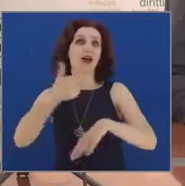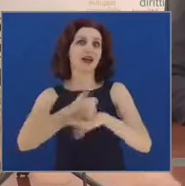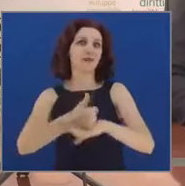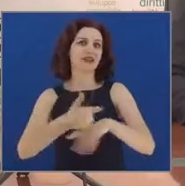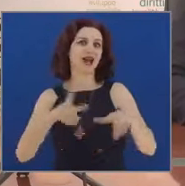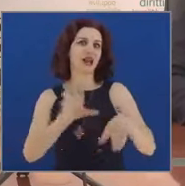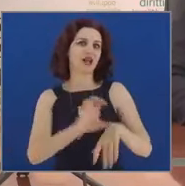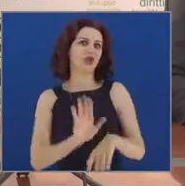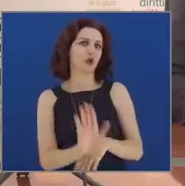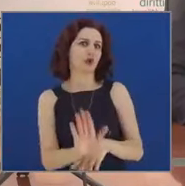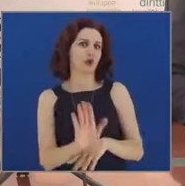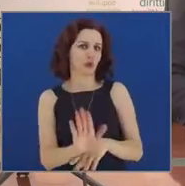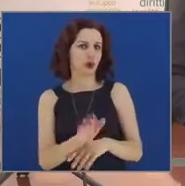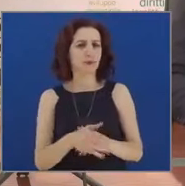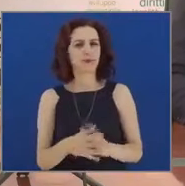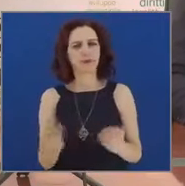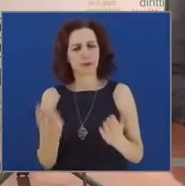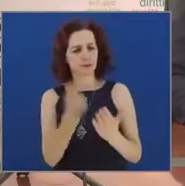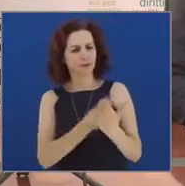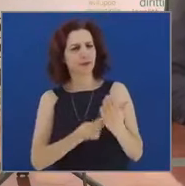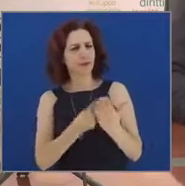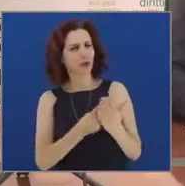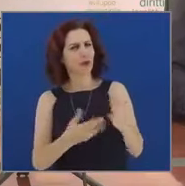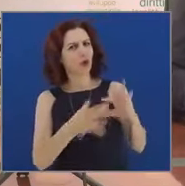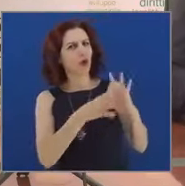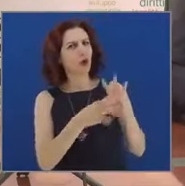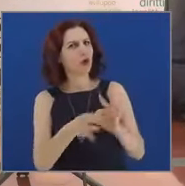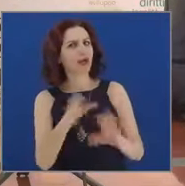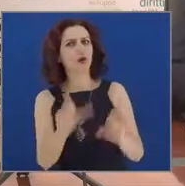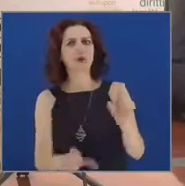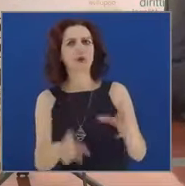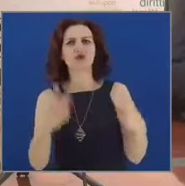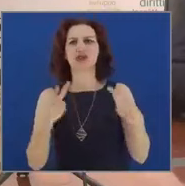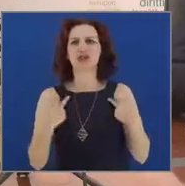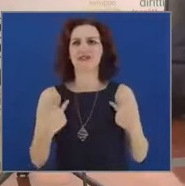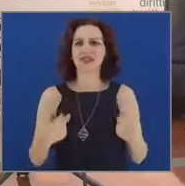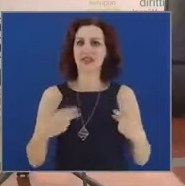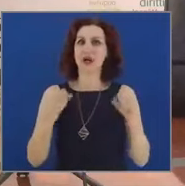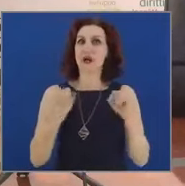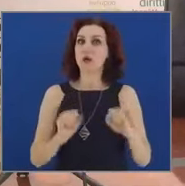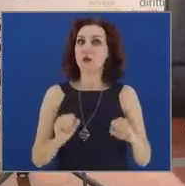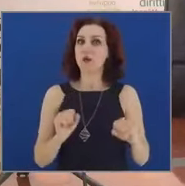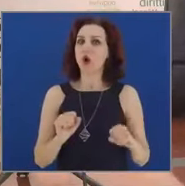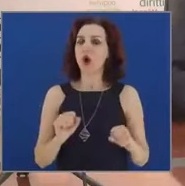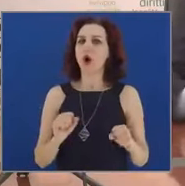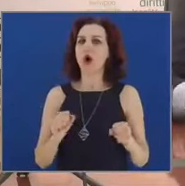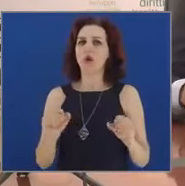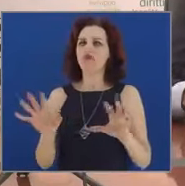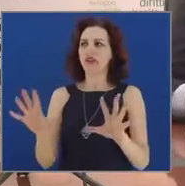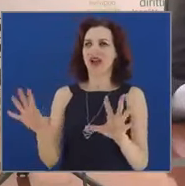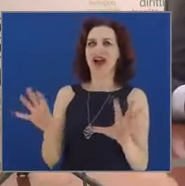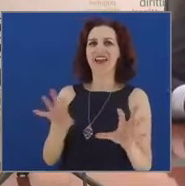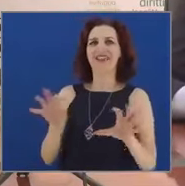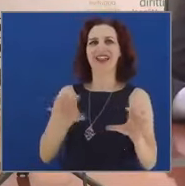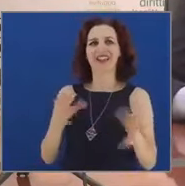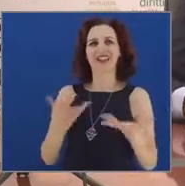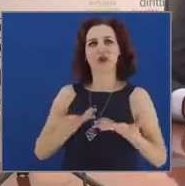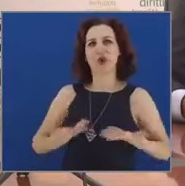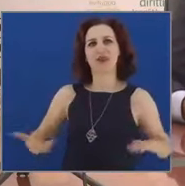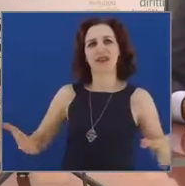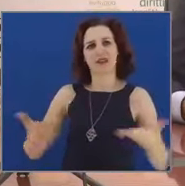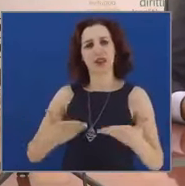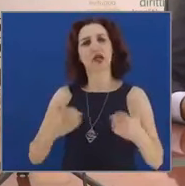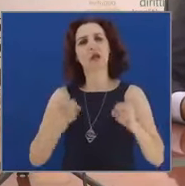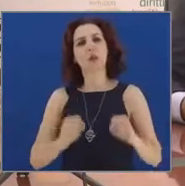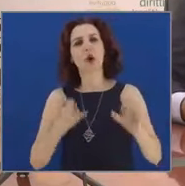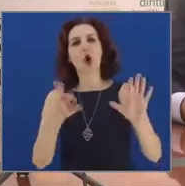persone e che rende più attrattivi i territori per gli insediamenti produttivi è quello di garantire all'80% degli abitanti del nostro